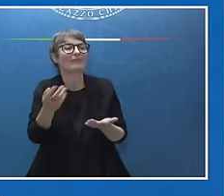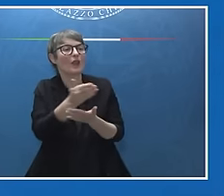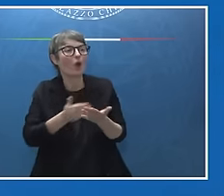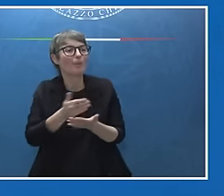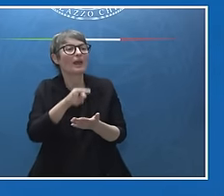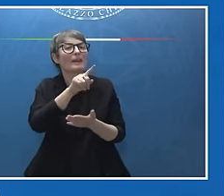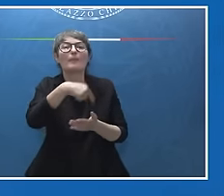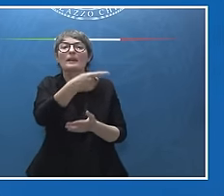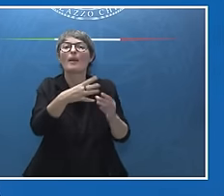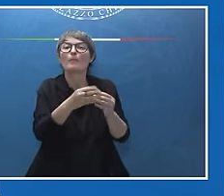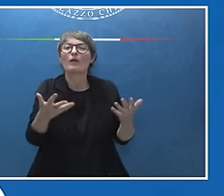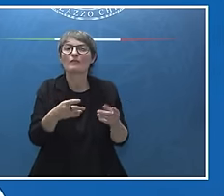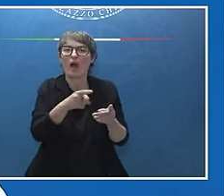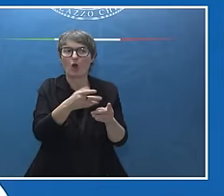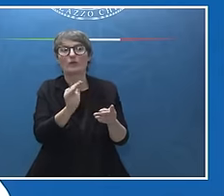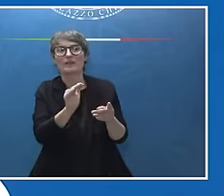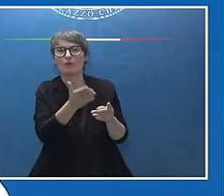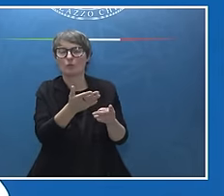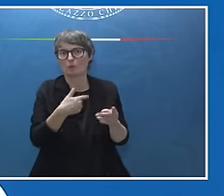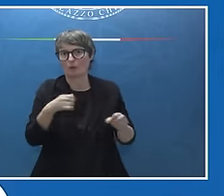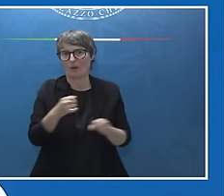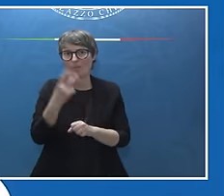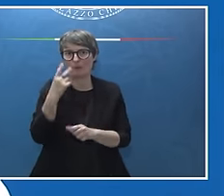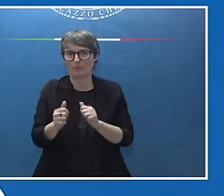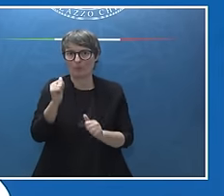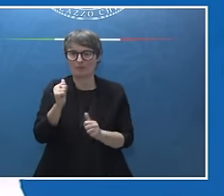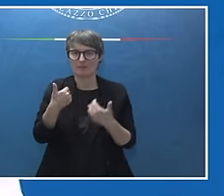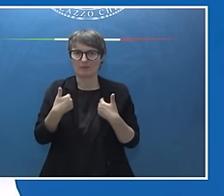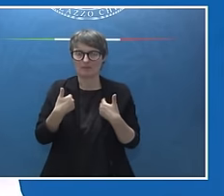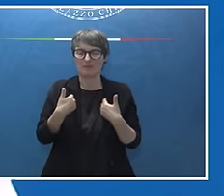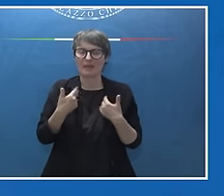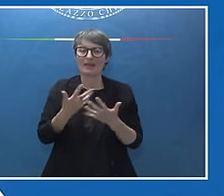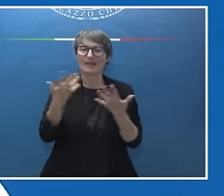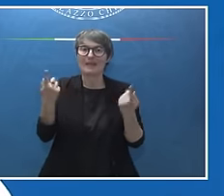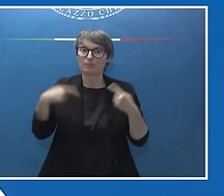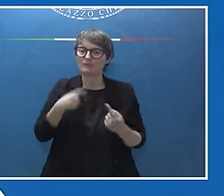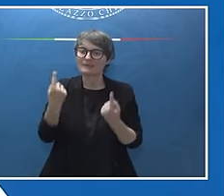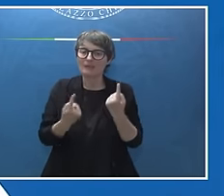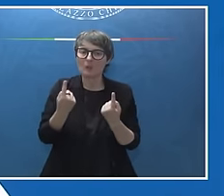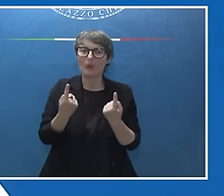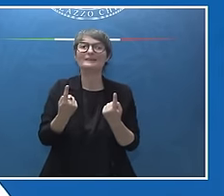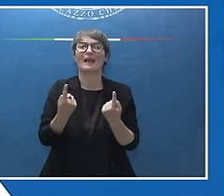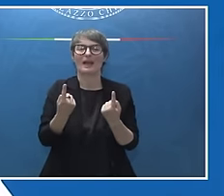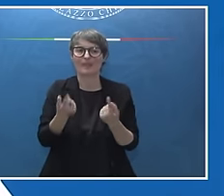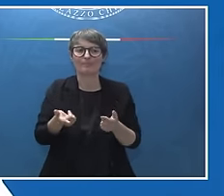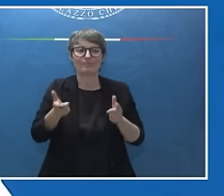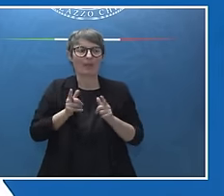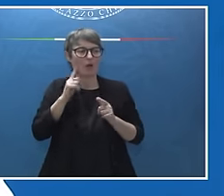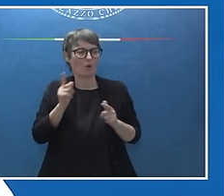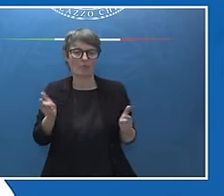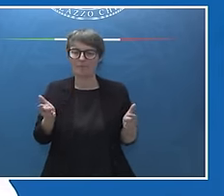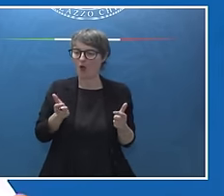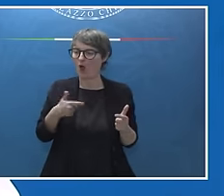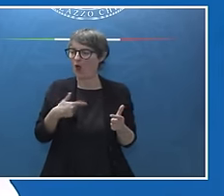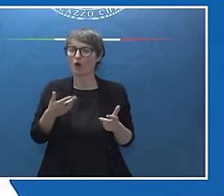fatto negli anni futuri ha purtroppo portato dei blocchi molto significativi al nostro sistema